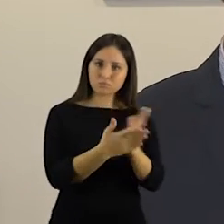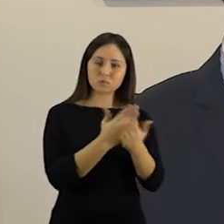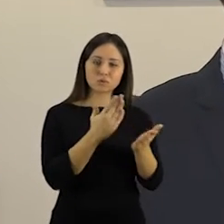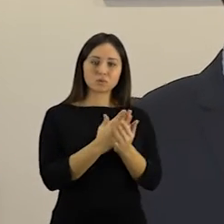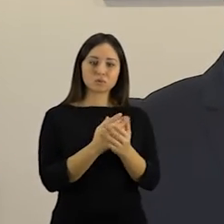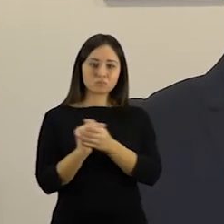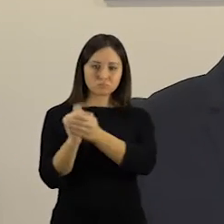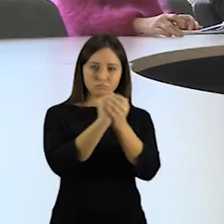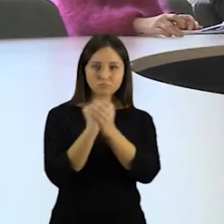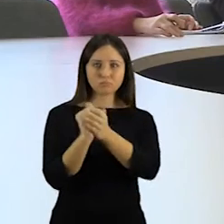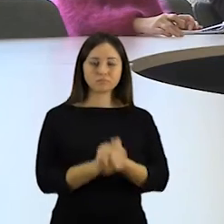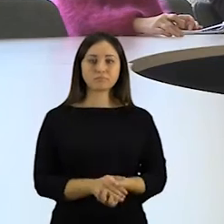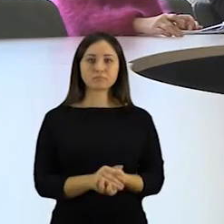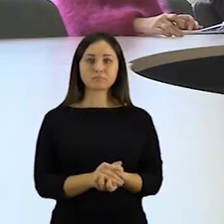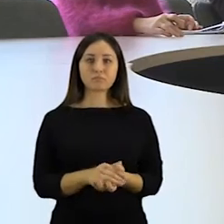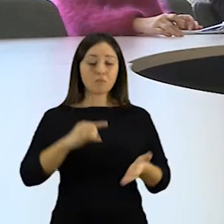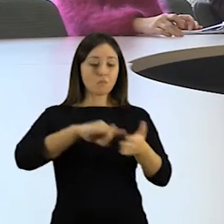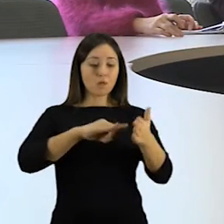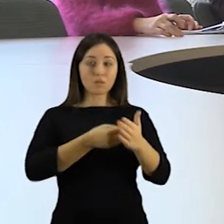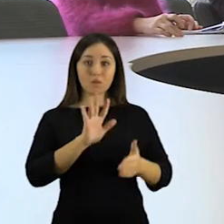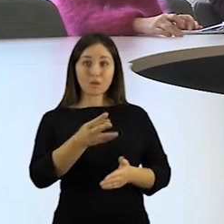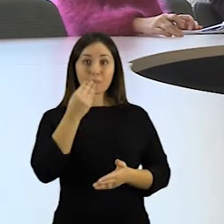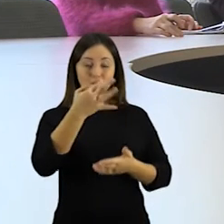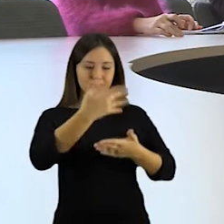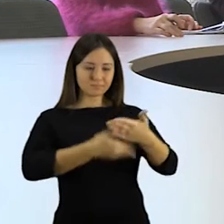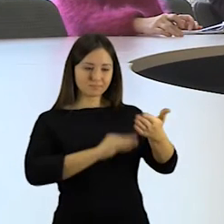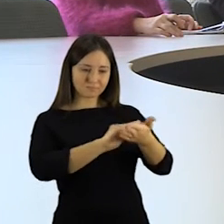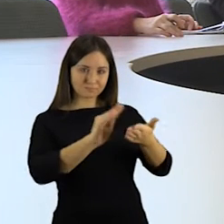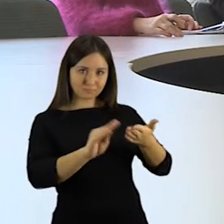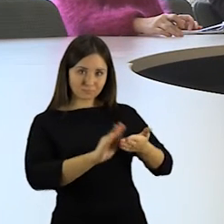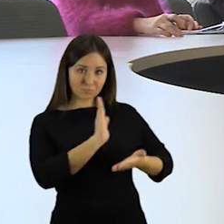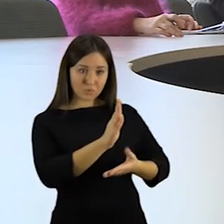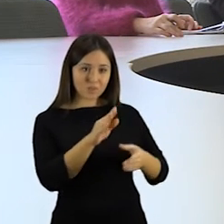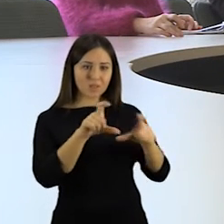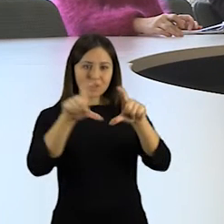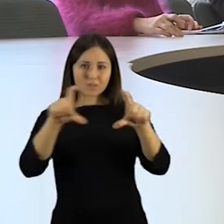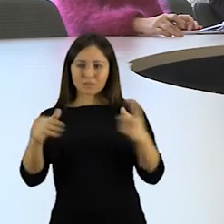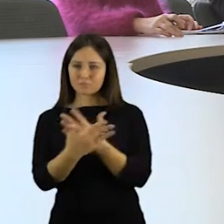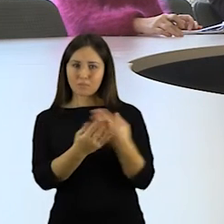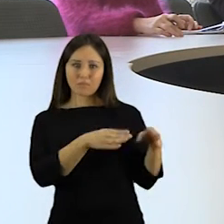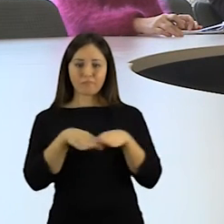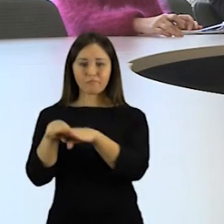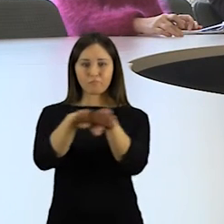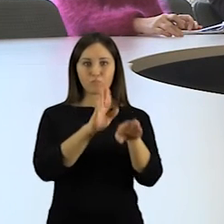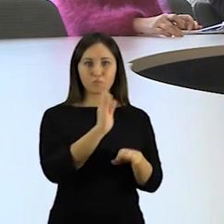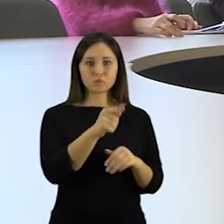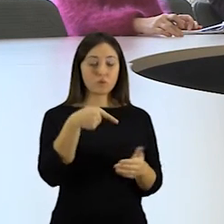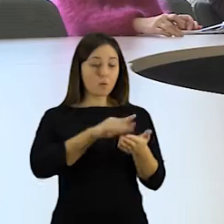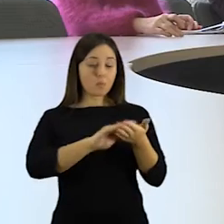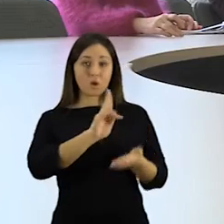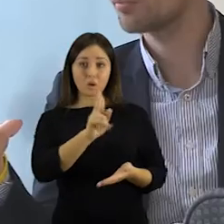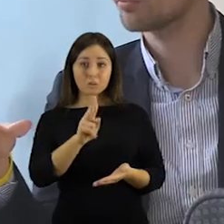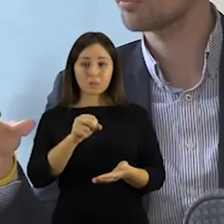veterinarijos tarnyba. Artimiausių metų ketinama parengti pavyzdinii valgeraštį, kuris esatiktų visoms įstaigoms, tai darytų profesionalus